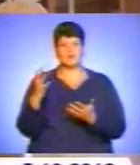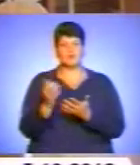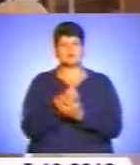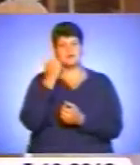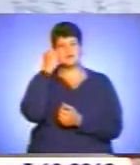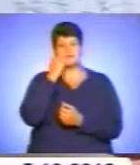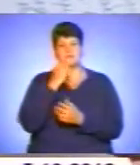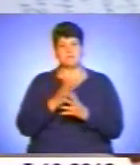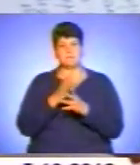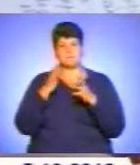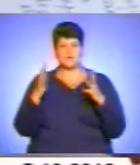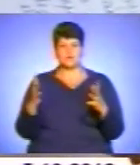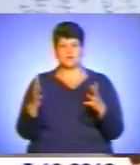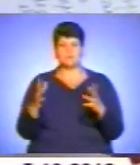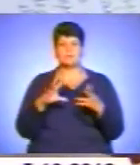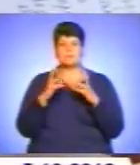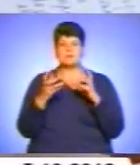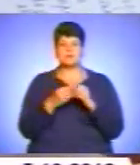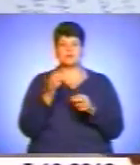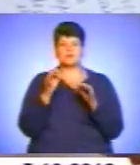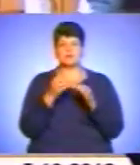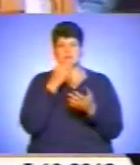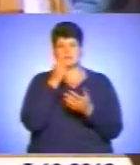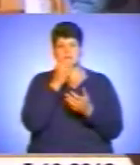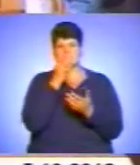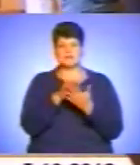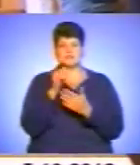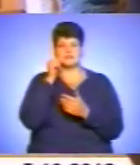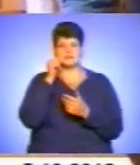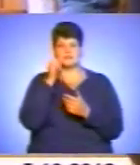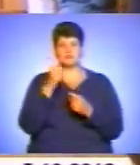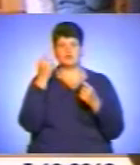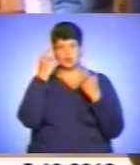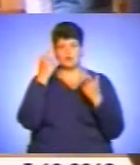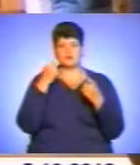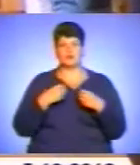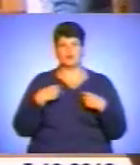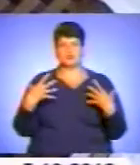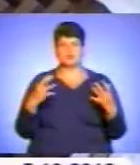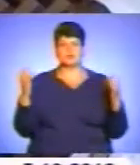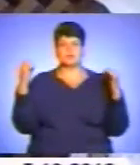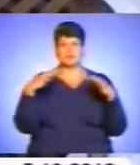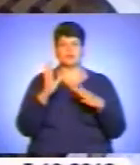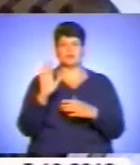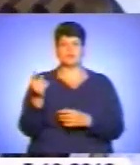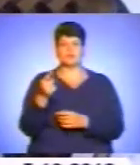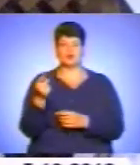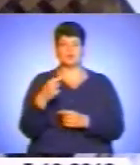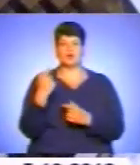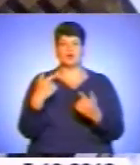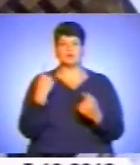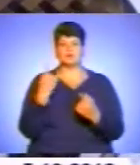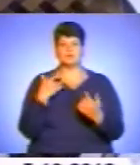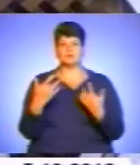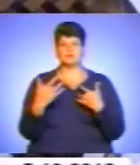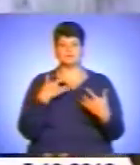Дякую. Підсумки журі підіб'є завтра. Результати будуть оголошені на урочистому зібранні, яке відбудеться у Тернопільському обласному